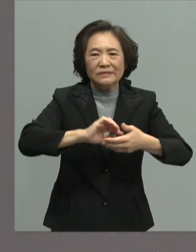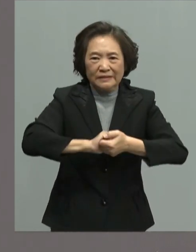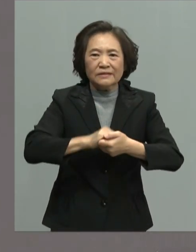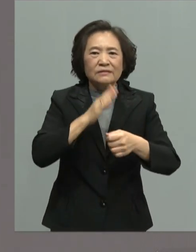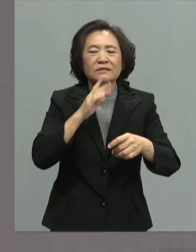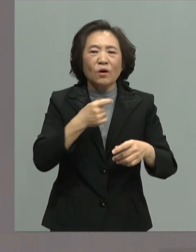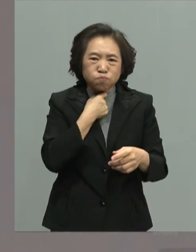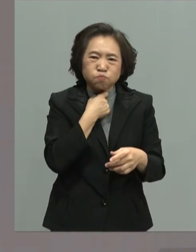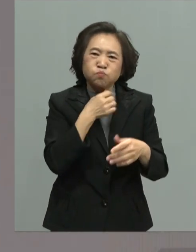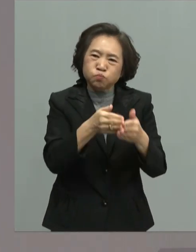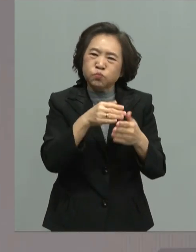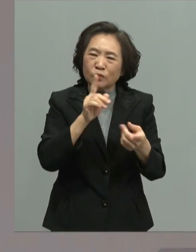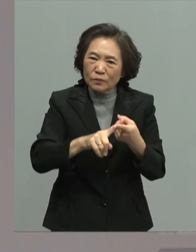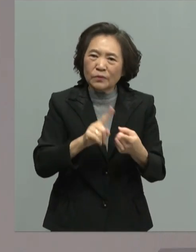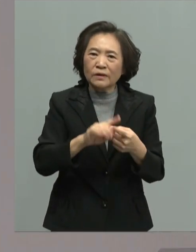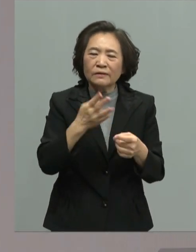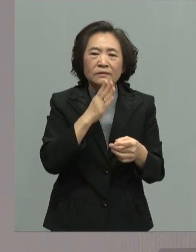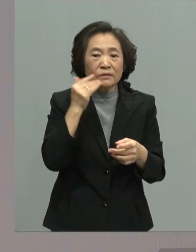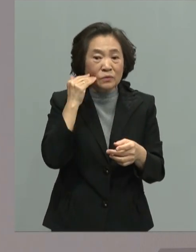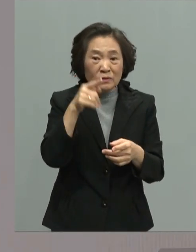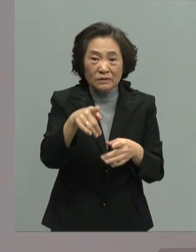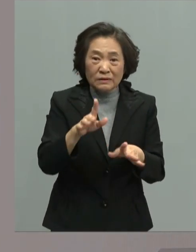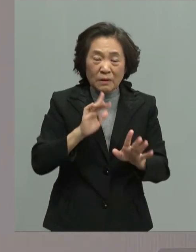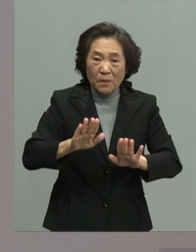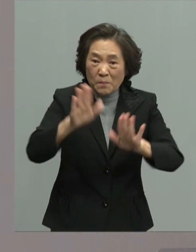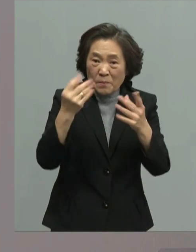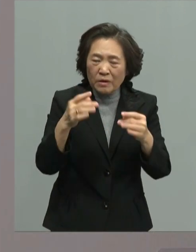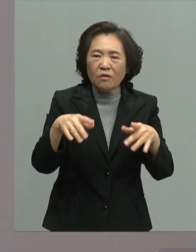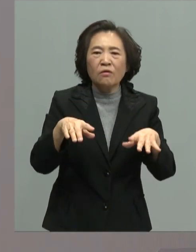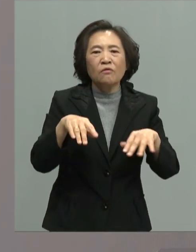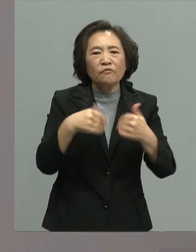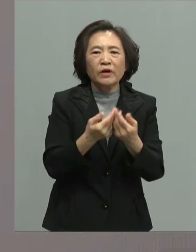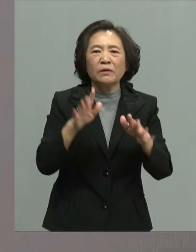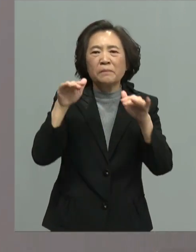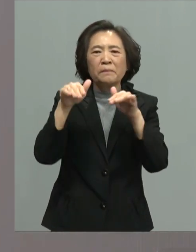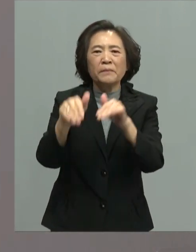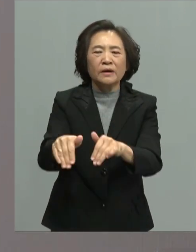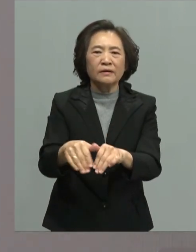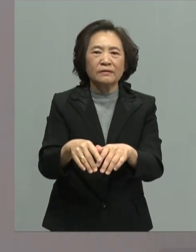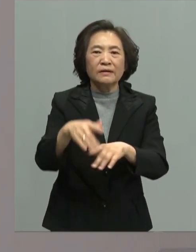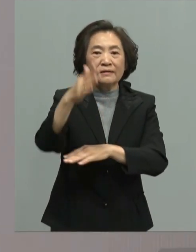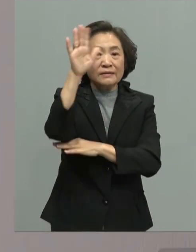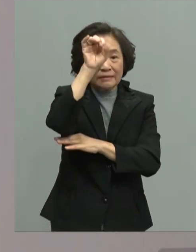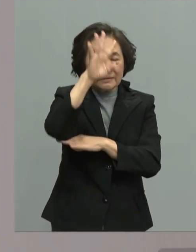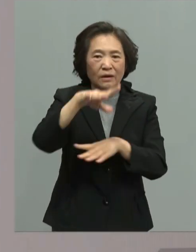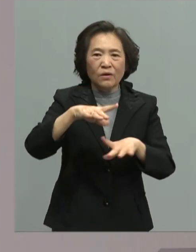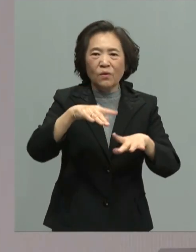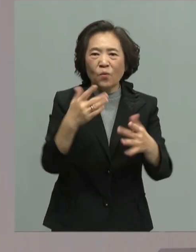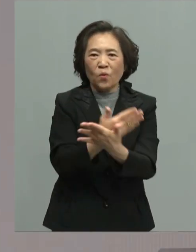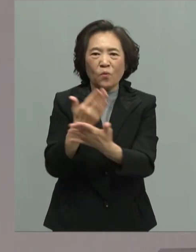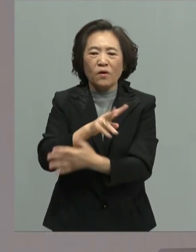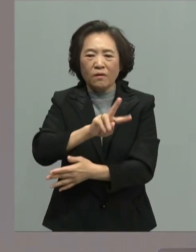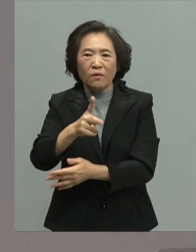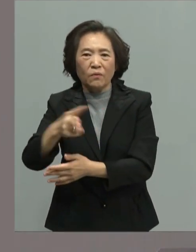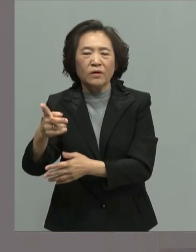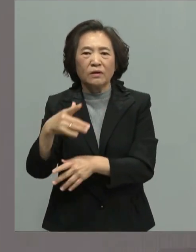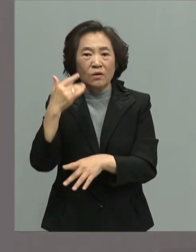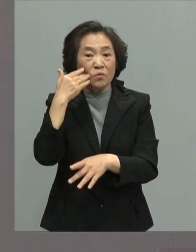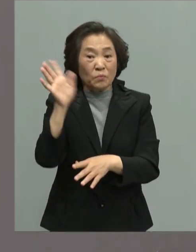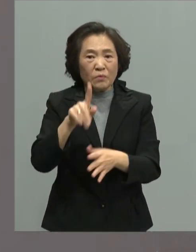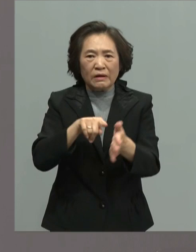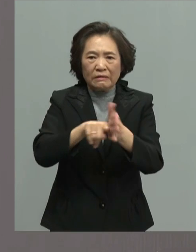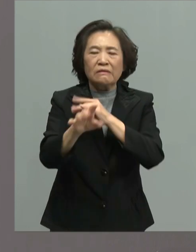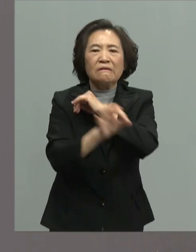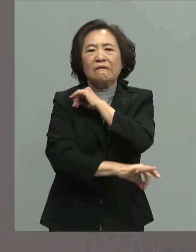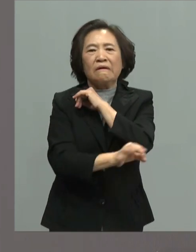不活着就会向下存人静动需要轮替不然就会抑制舞弊